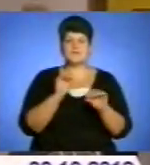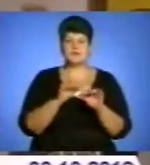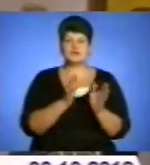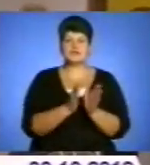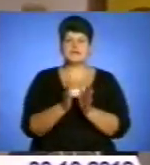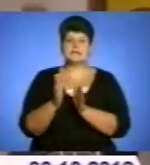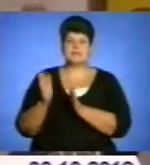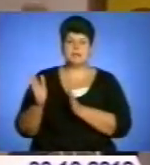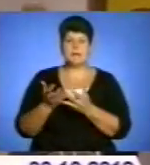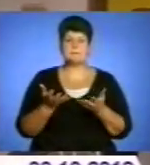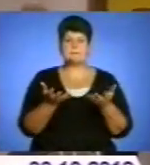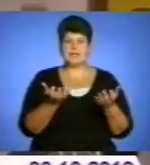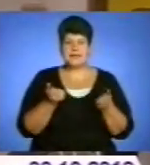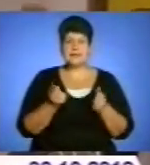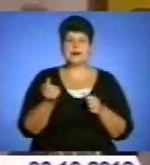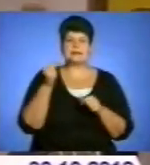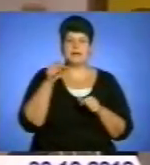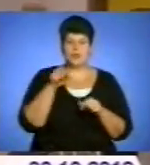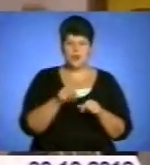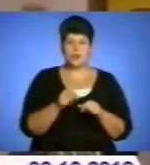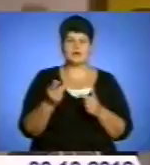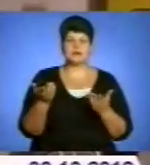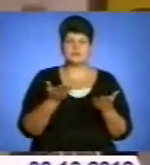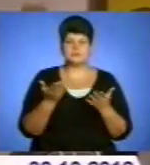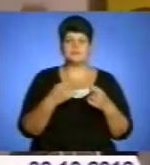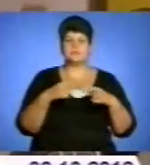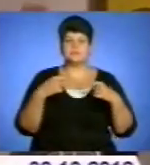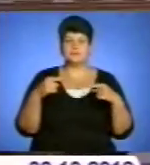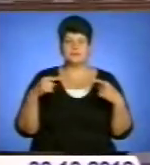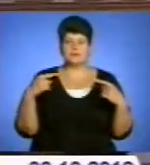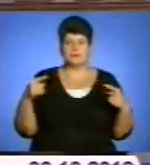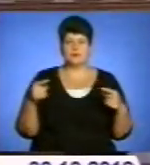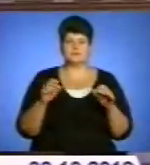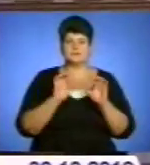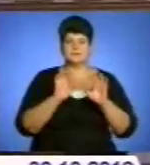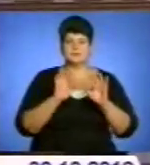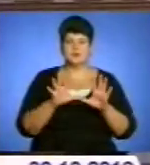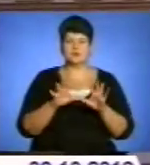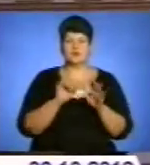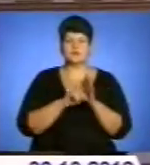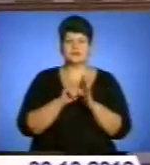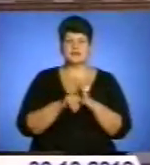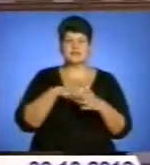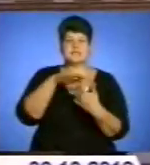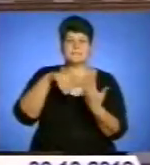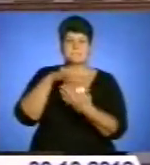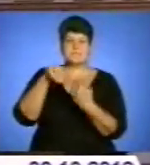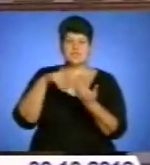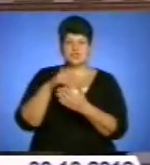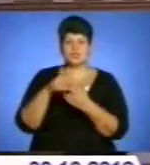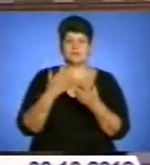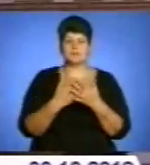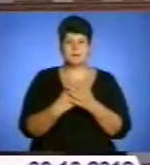і прийняття такої, яка різними коментаторами характеризується як змішана або